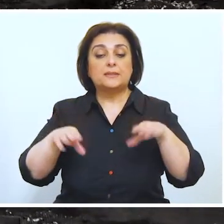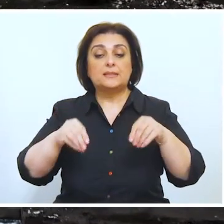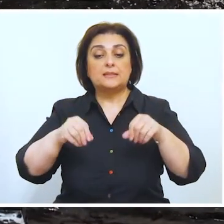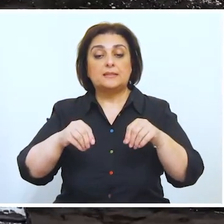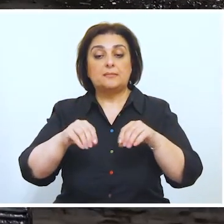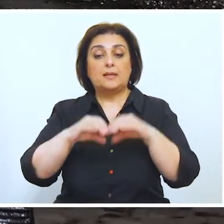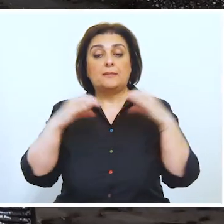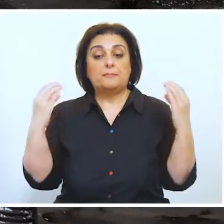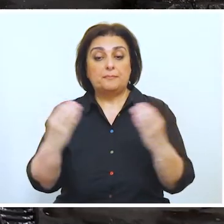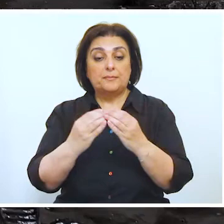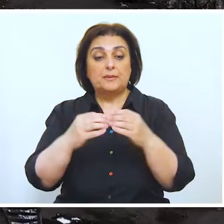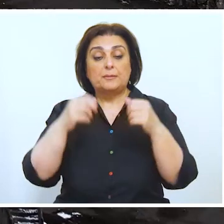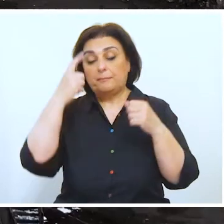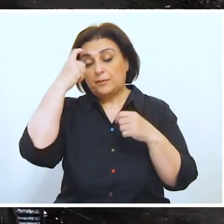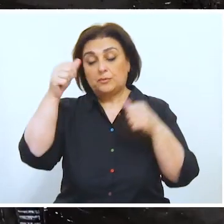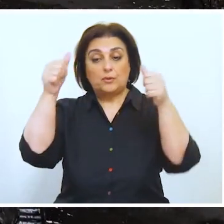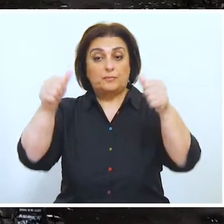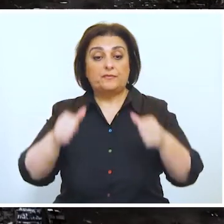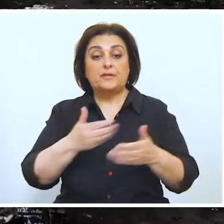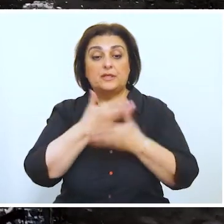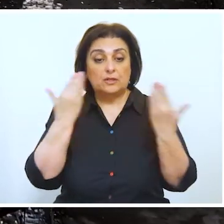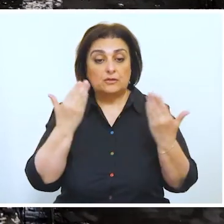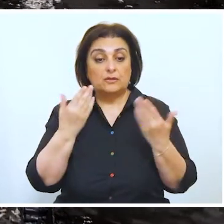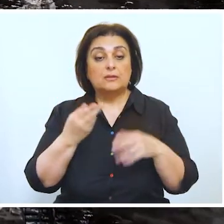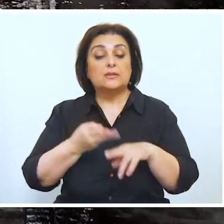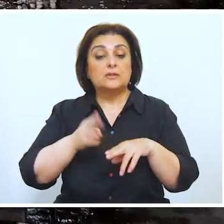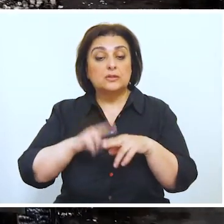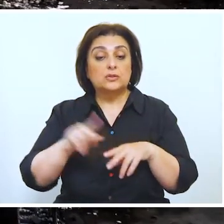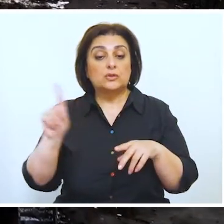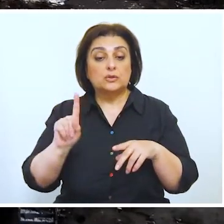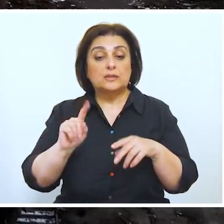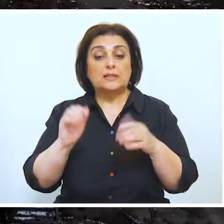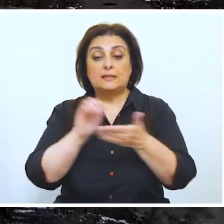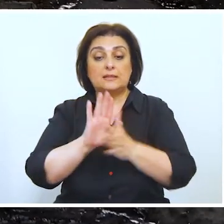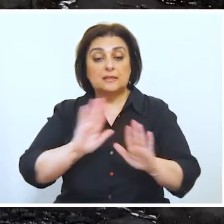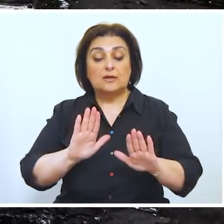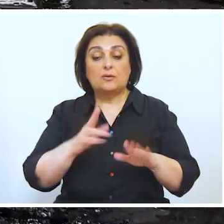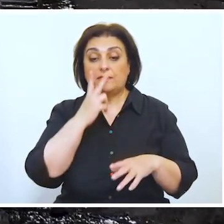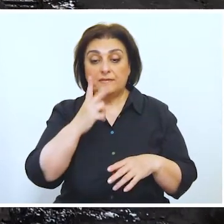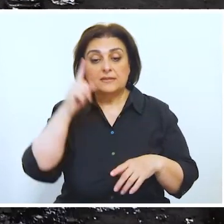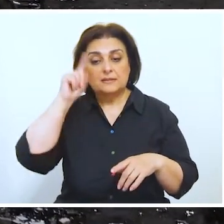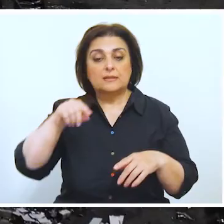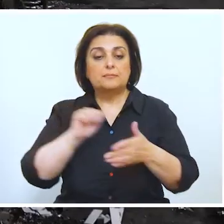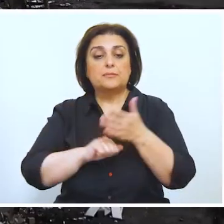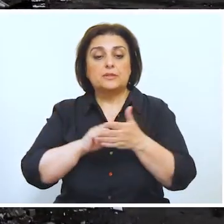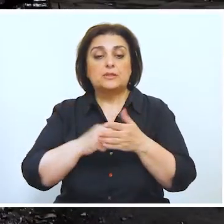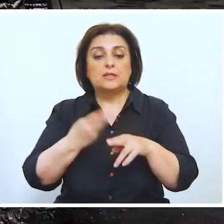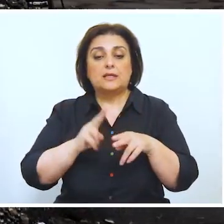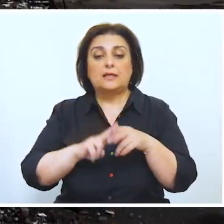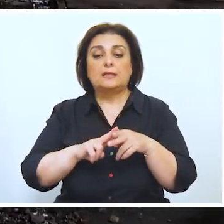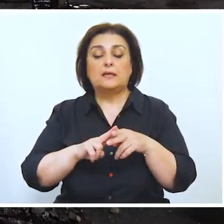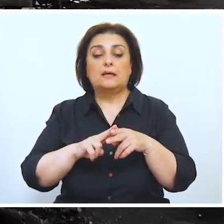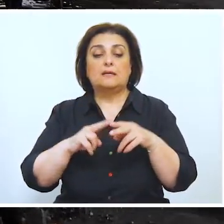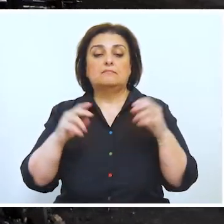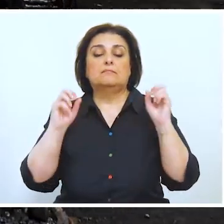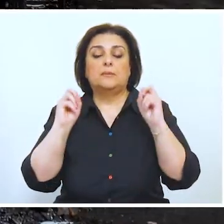minalanmış ərazilərin çoxunda xəbərdarlıq işarəsi yoxdur. Siz şübhəli görünən, istənilən əşyanı təhlükəli hesab